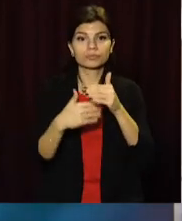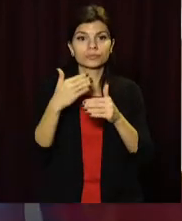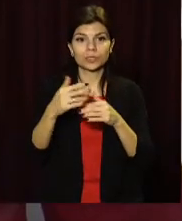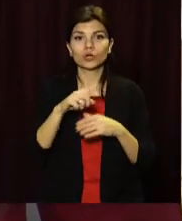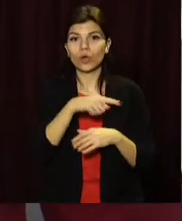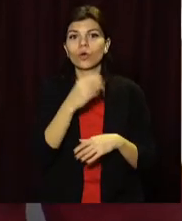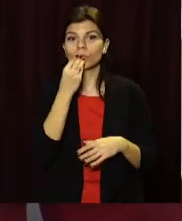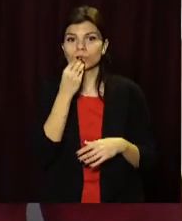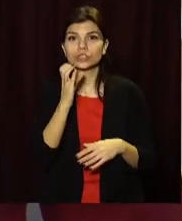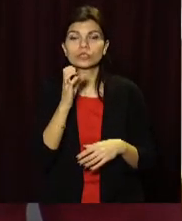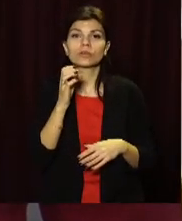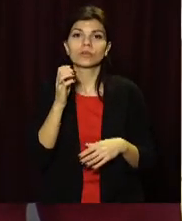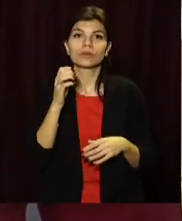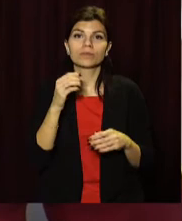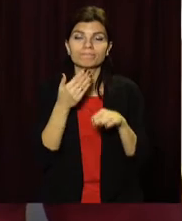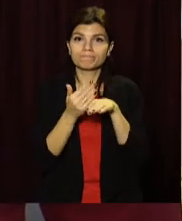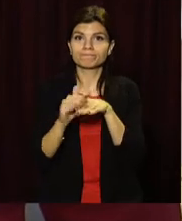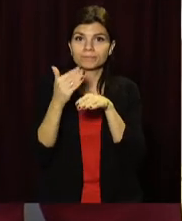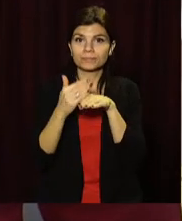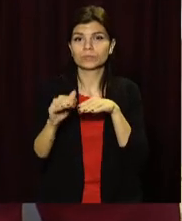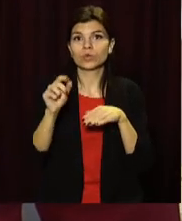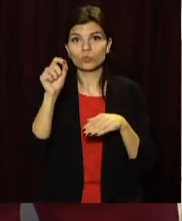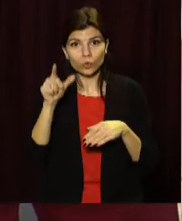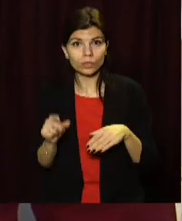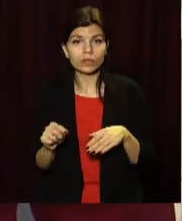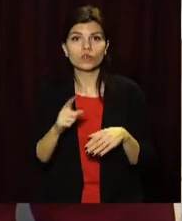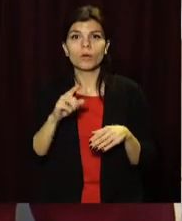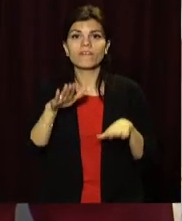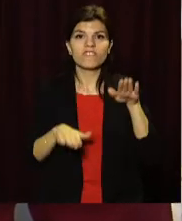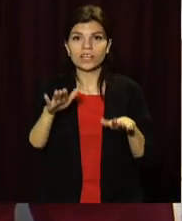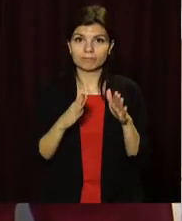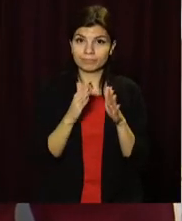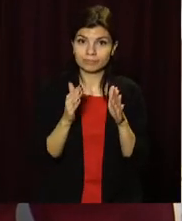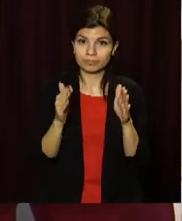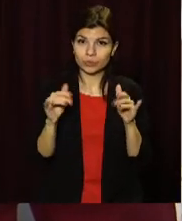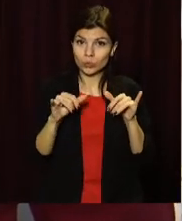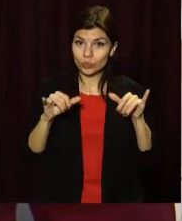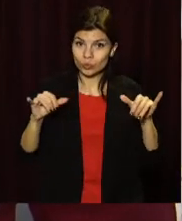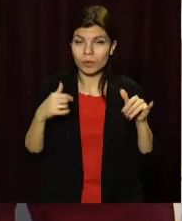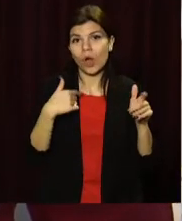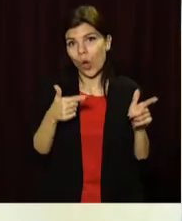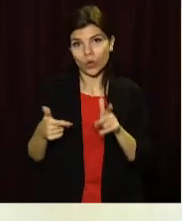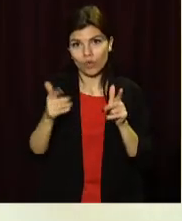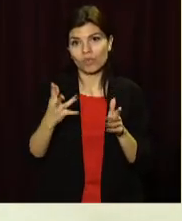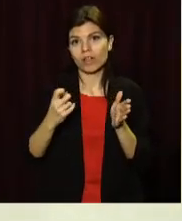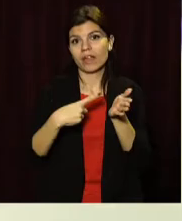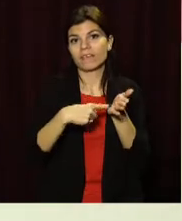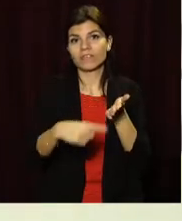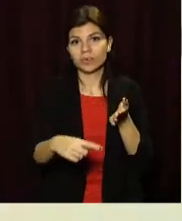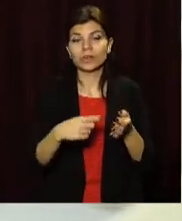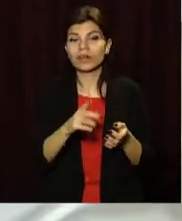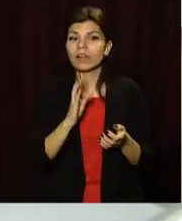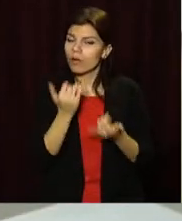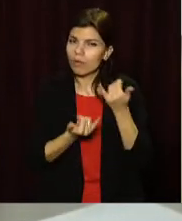щоб вона кушала з бутилочки, прибавляла стабільно в масі тіла і ми будемо готувати її на виписку. Виходжувати